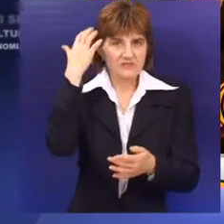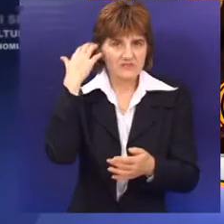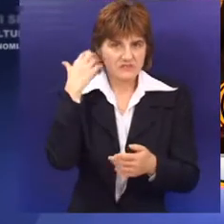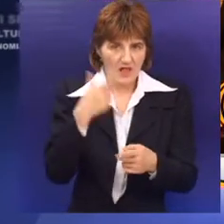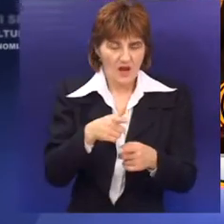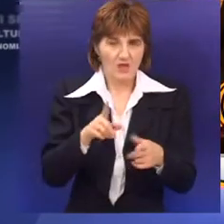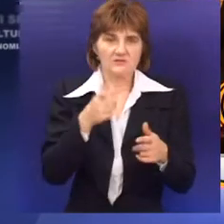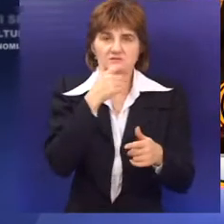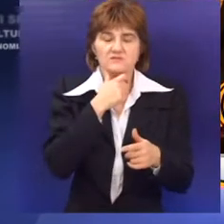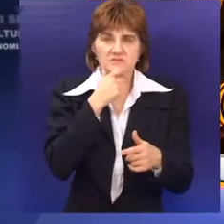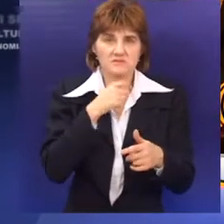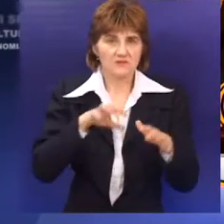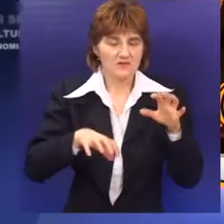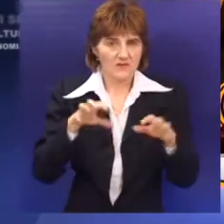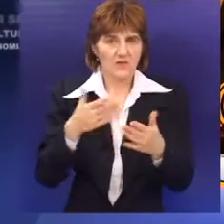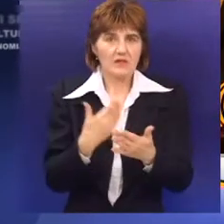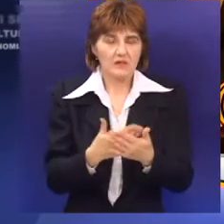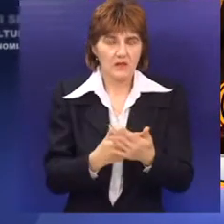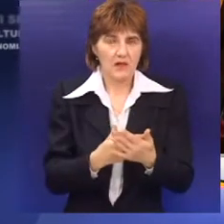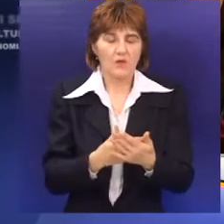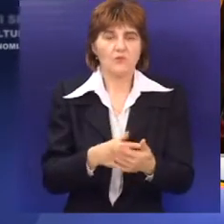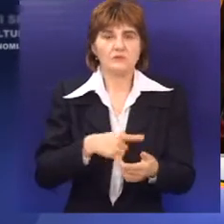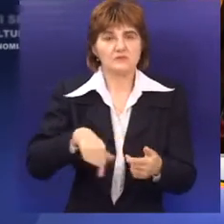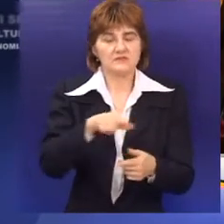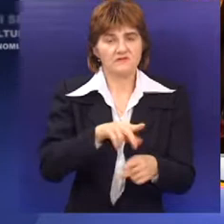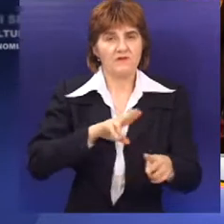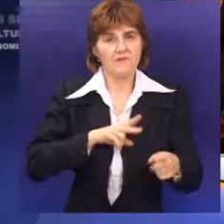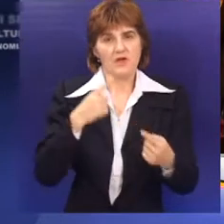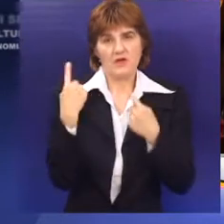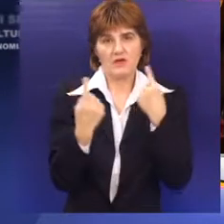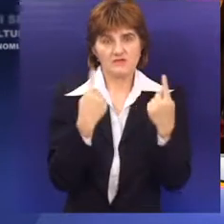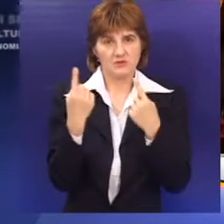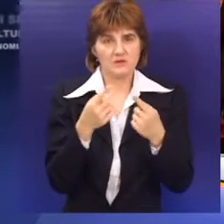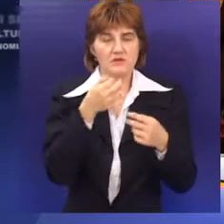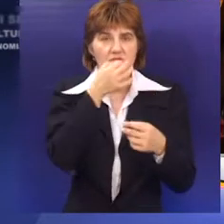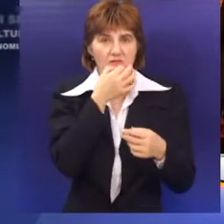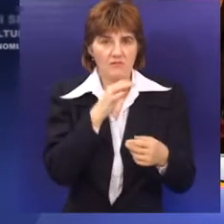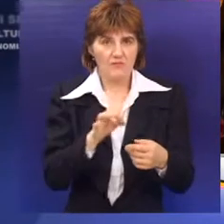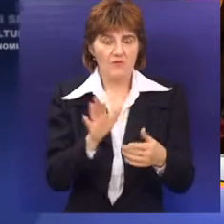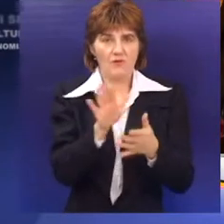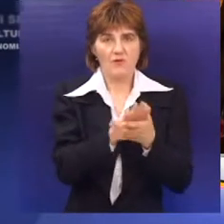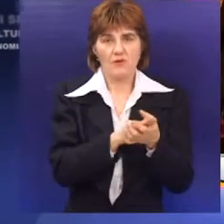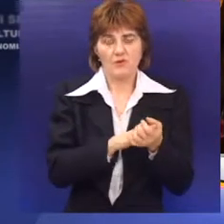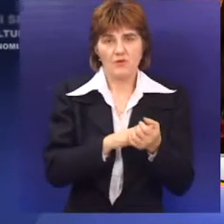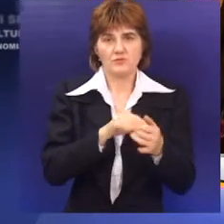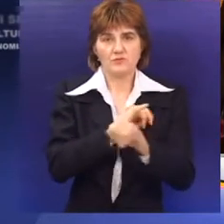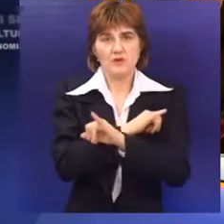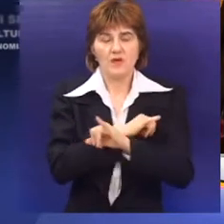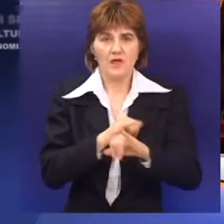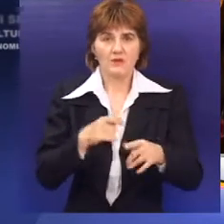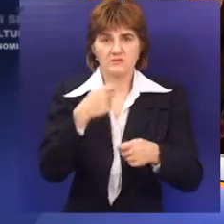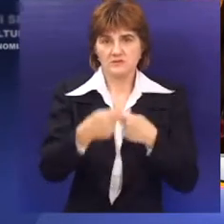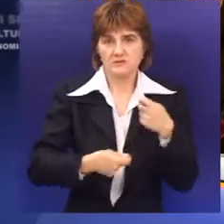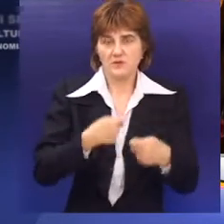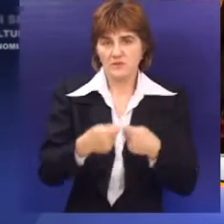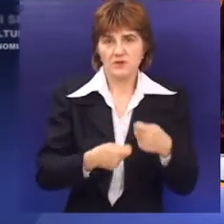detaljne regulacije na prošlej sednici Skupštine grada, kao što je direktorica rekla, i stekli su uslovi da i u mesnoj zajednici Peščara počnemo da obavljamo razne